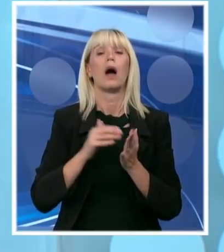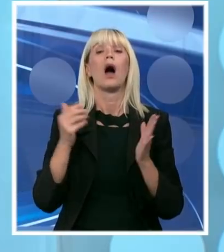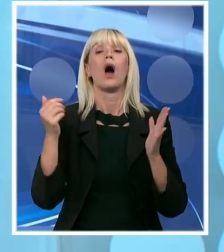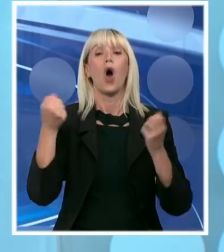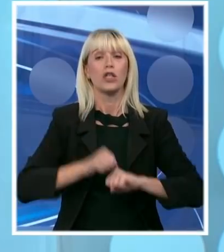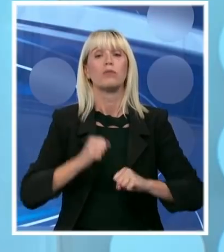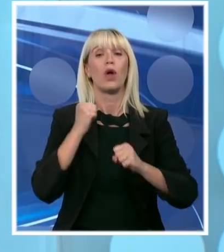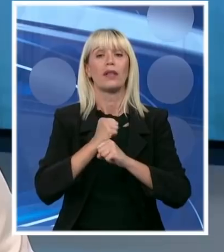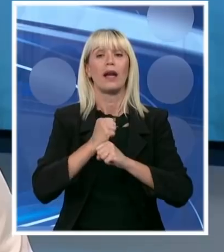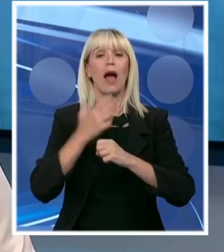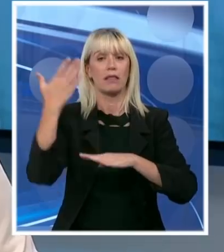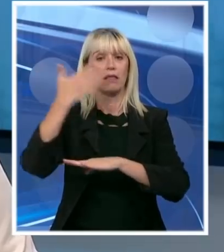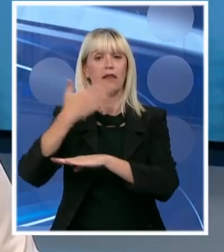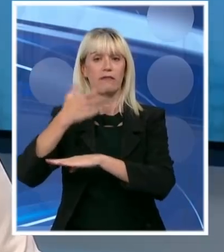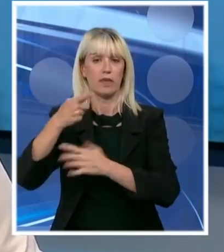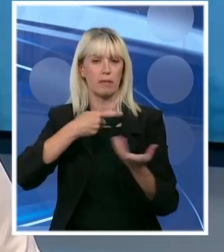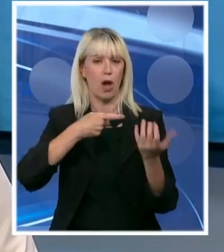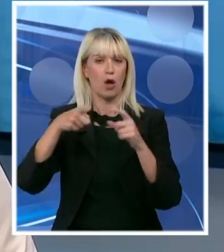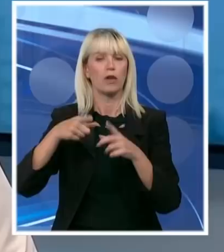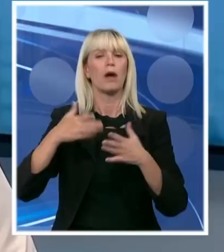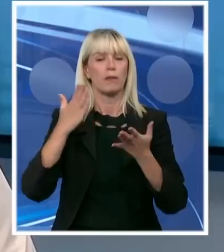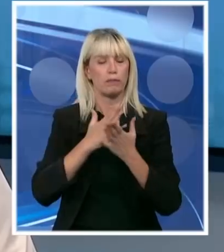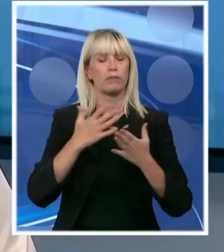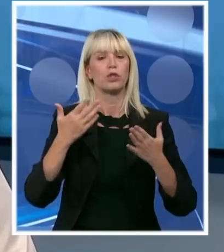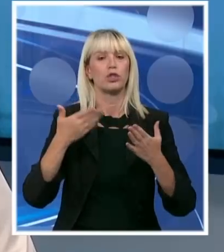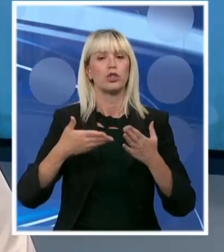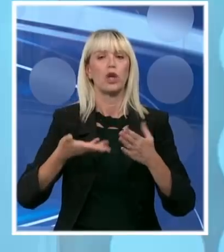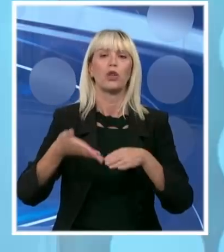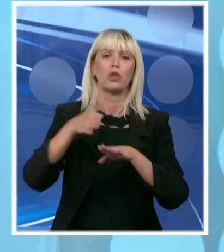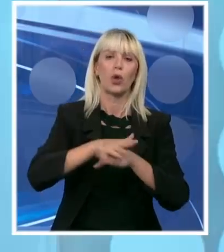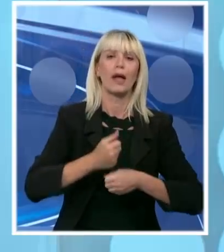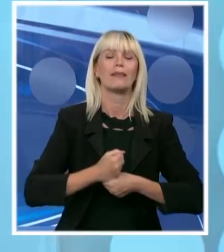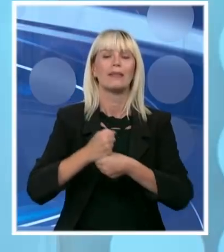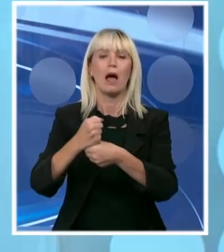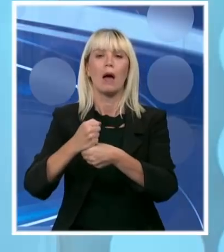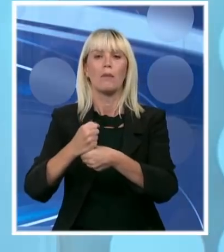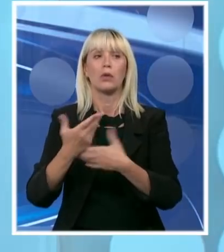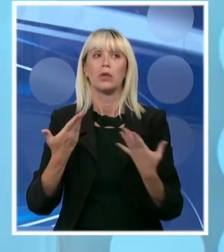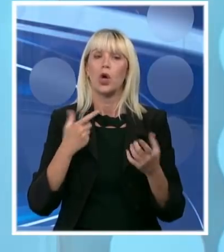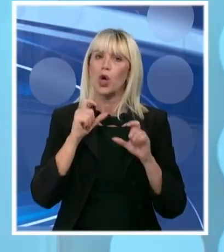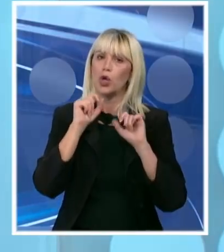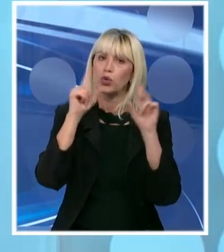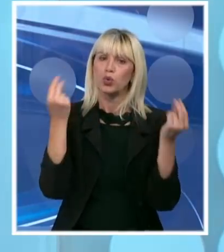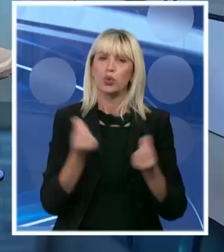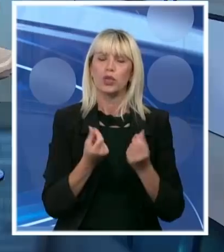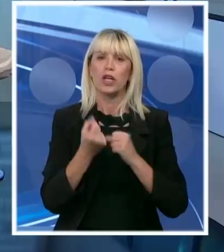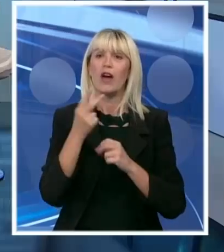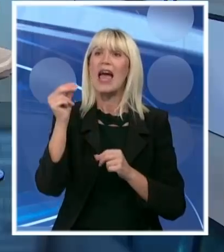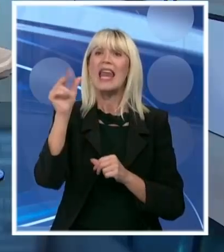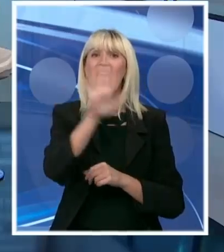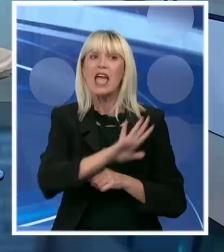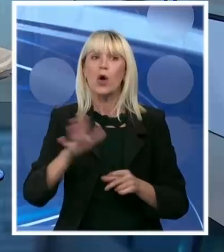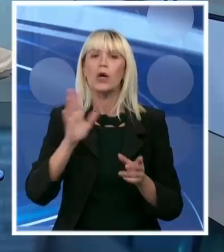danima. Ogromnu, ponovo će dobiti ogromnu podačku države Srbije. Nešto se čudno dešava. Svi se naoružavaju u regionu. Ali ovo je čudno.